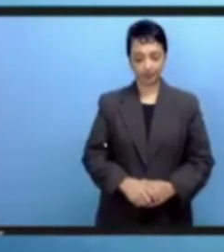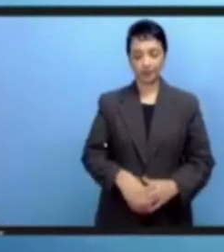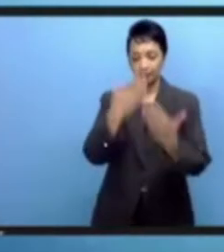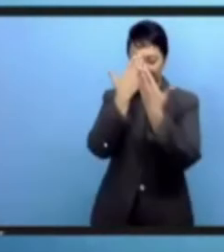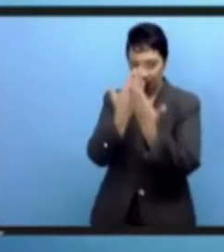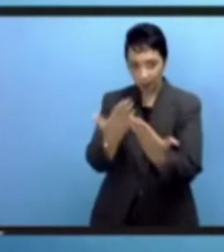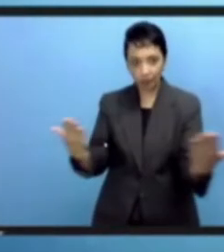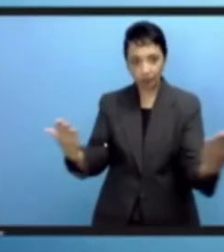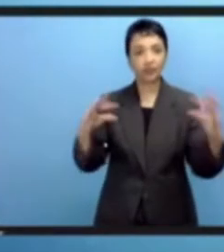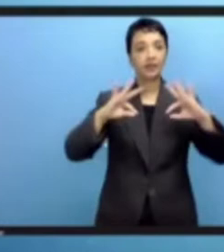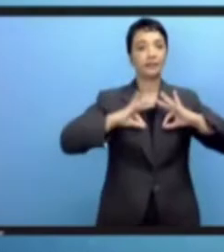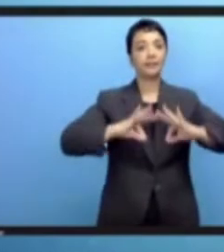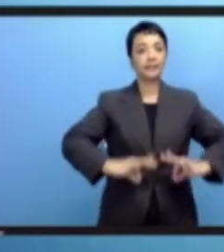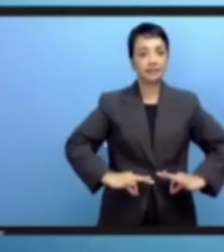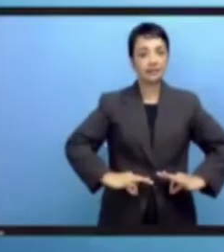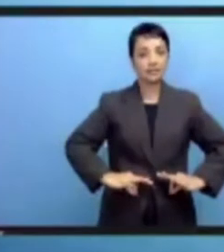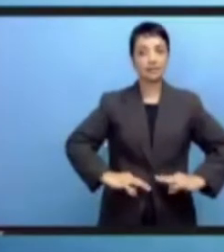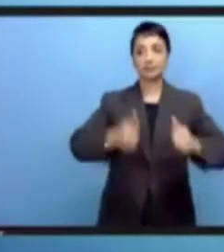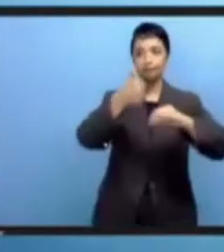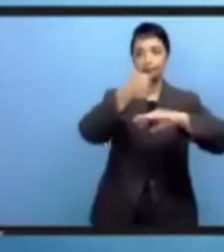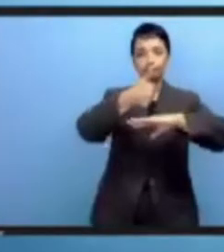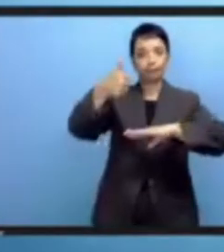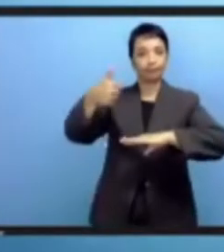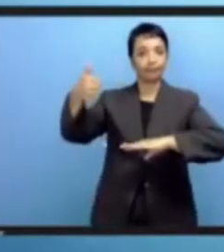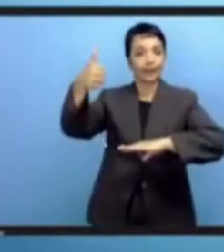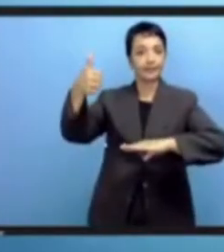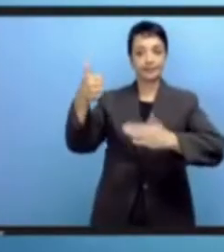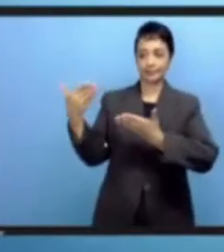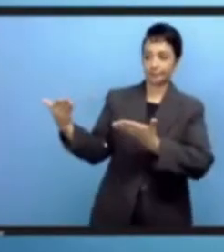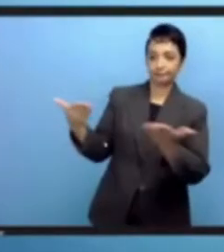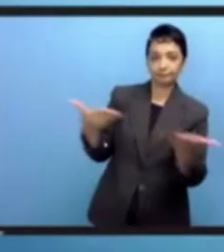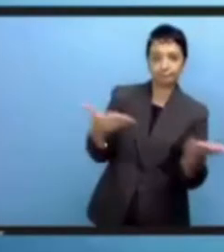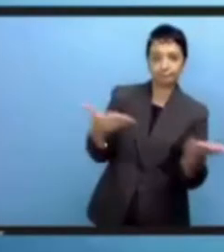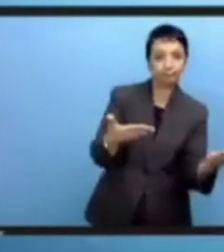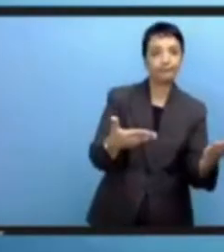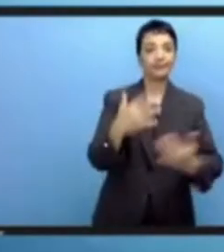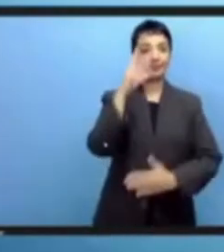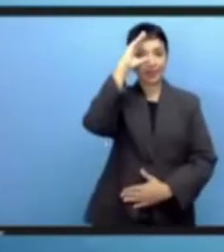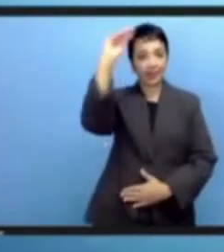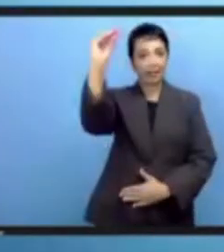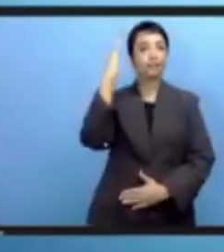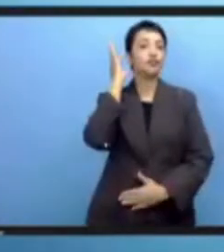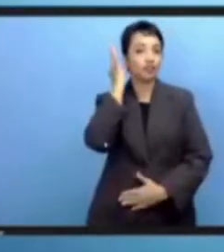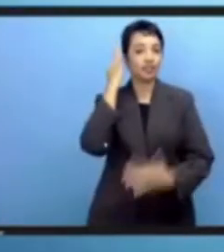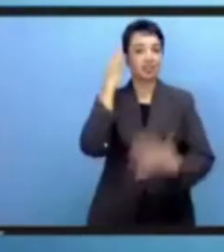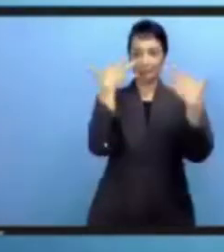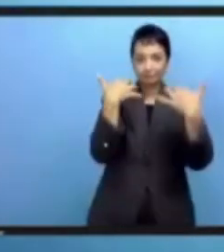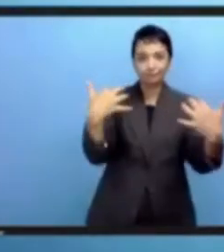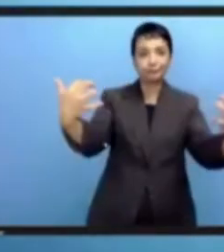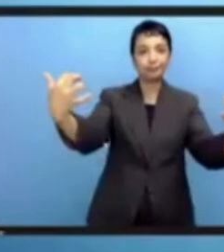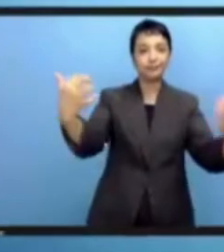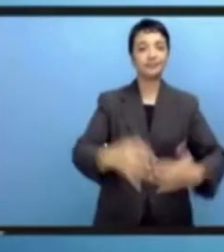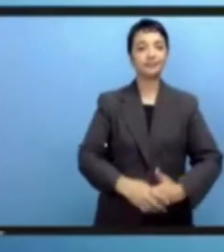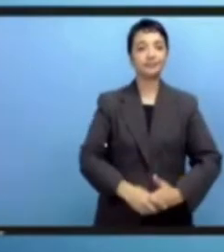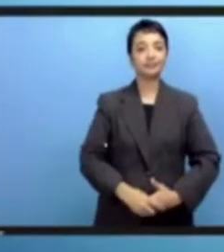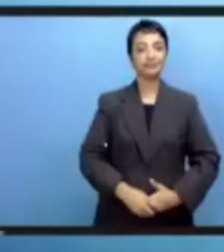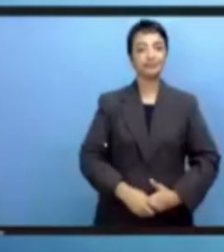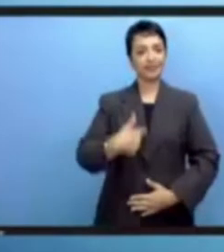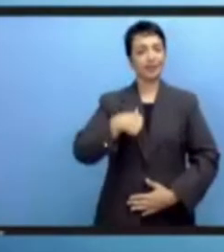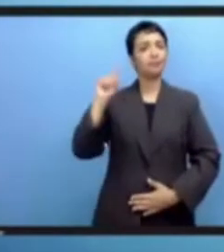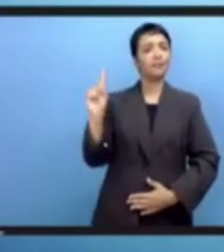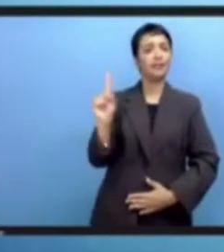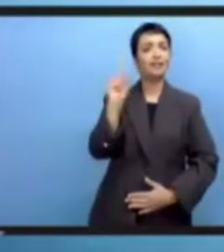أصحاب المعالي أصحاب السعادة المندبون الكرام الضيوف الأعزاء السيدات